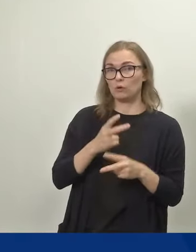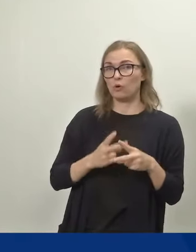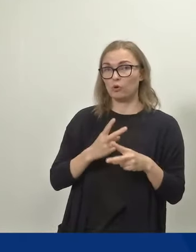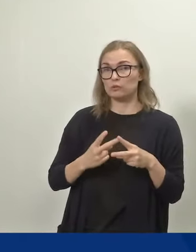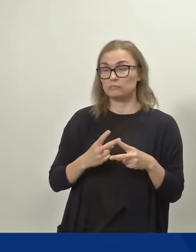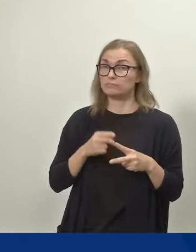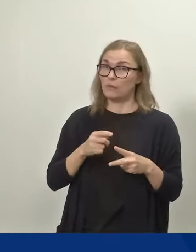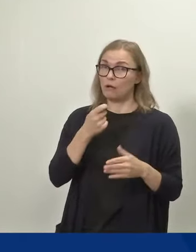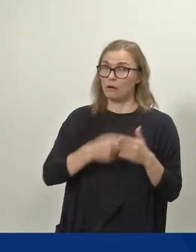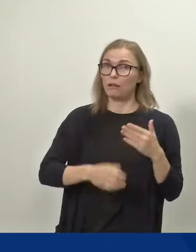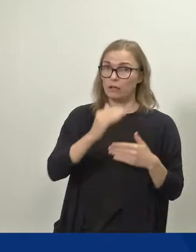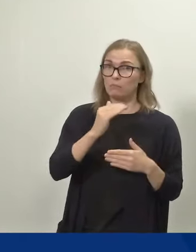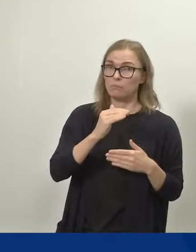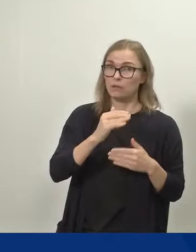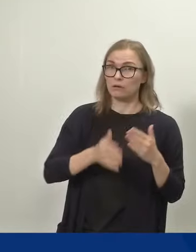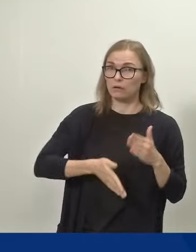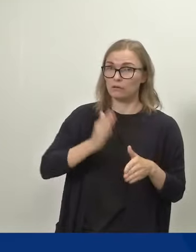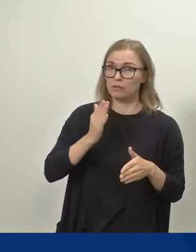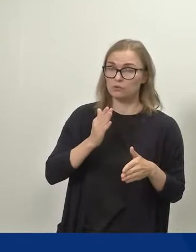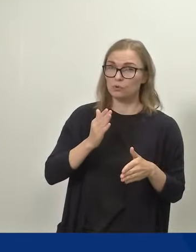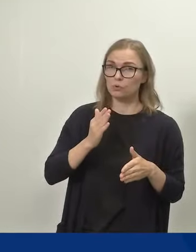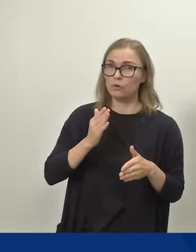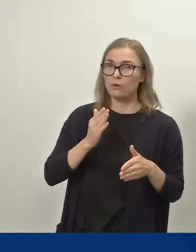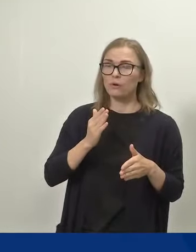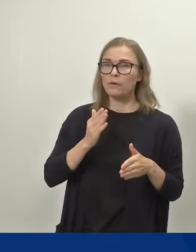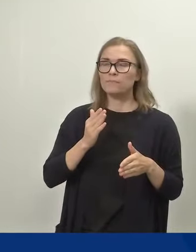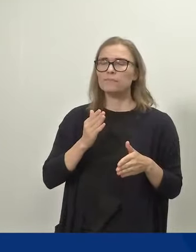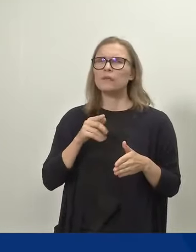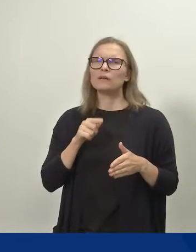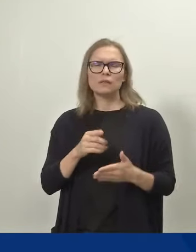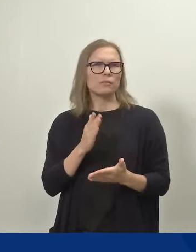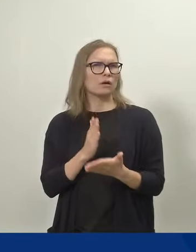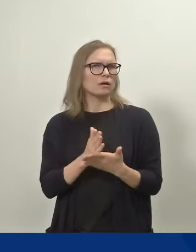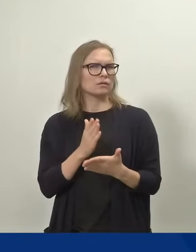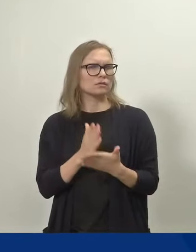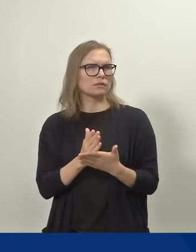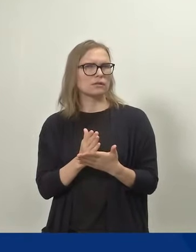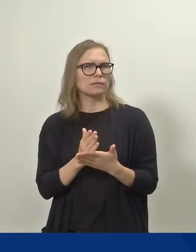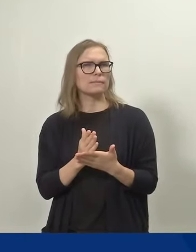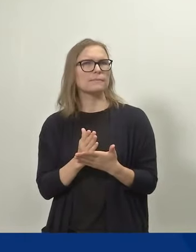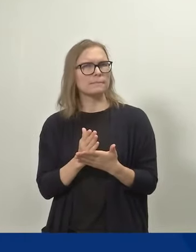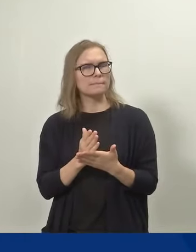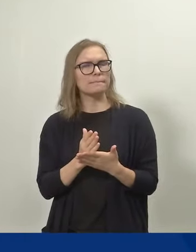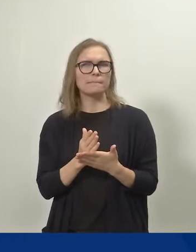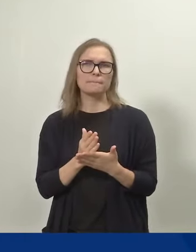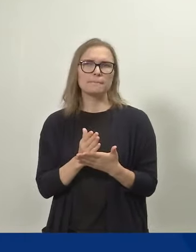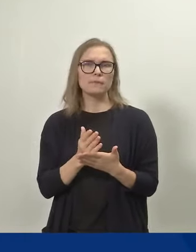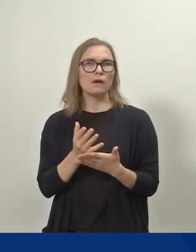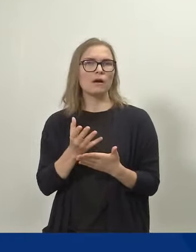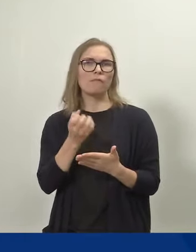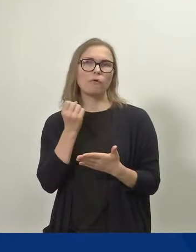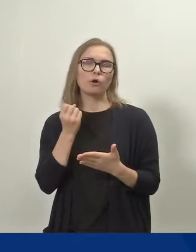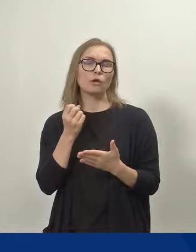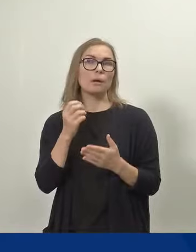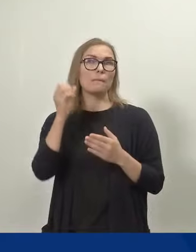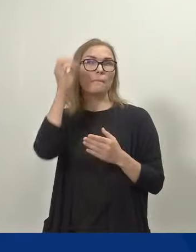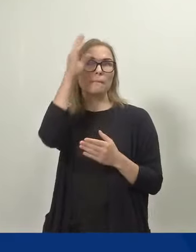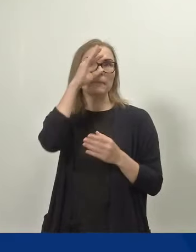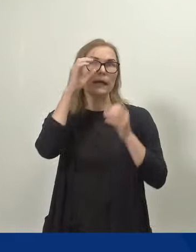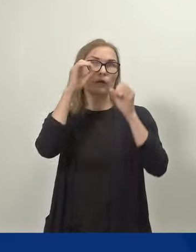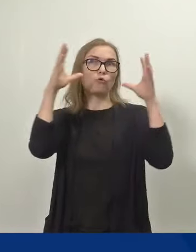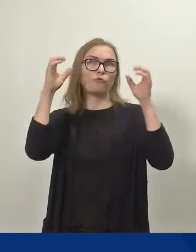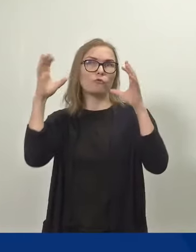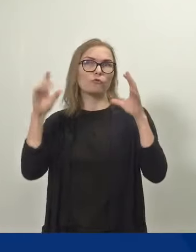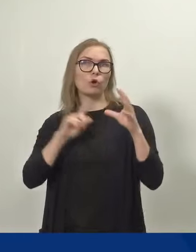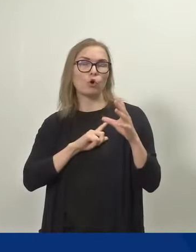Tämä on myös tällainen asia, mistä voi olla tällaisia mielikuvia, mutta kun